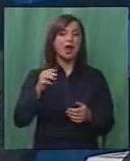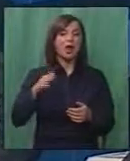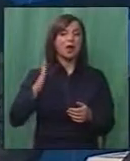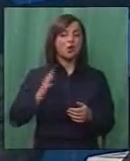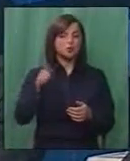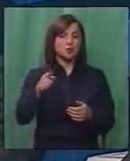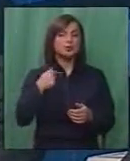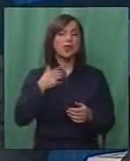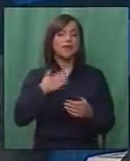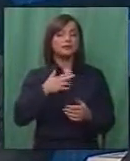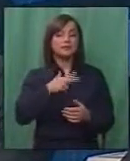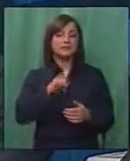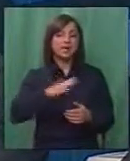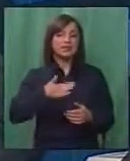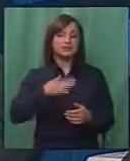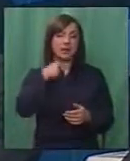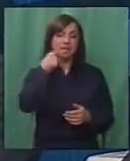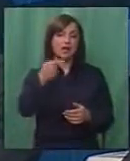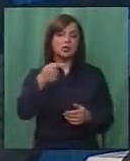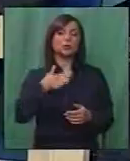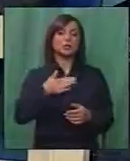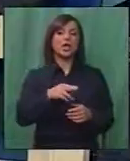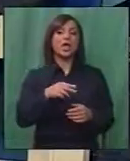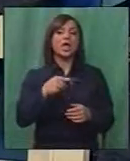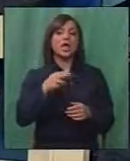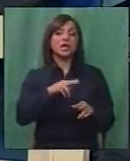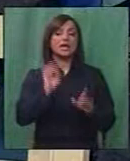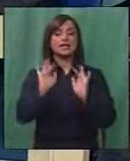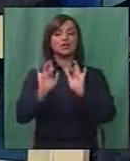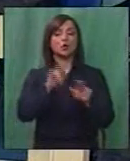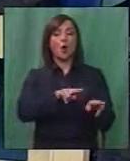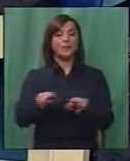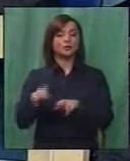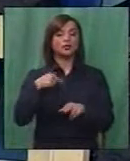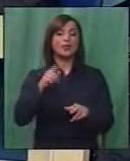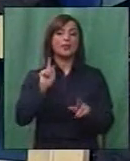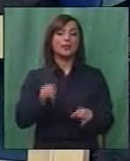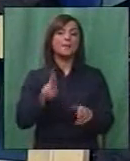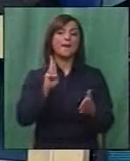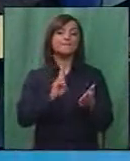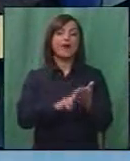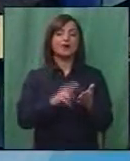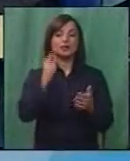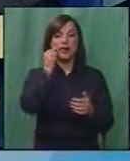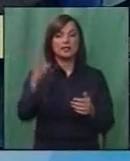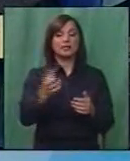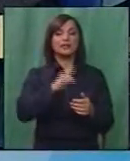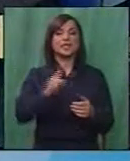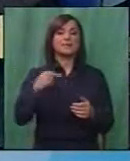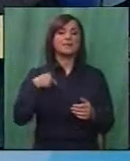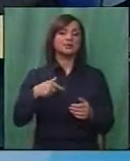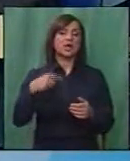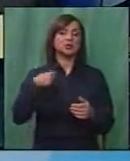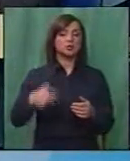Меѓу тоа, јас навистина сега, не би сакал да излизува дека ние судовите по секуа цена ја ги критикуваме, меѓу тоа родителско право не одзима Центра социјални работи и не поведуваме